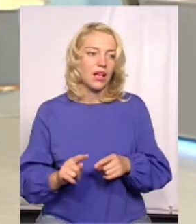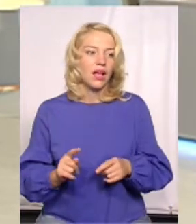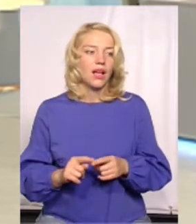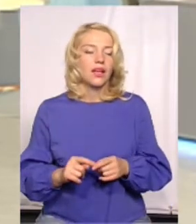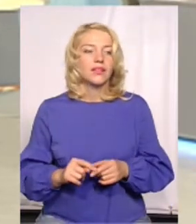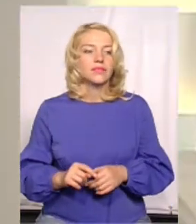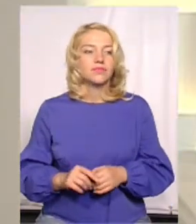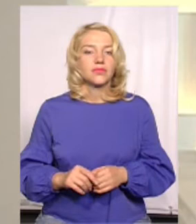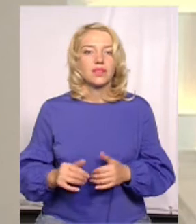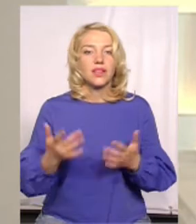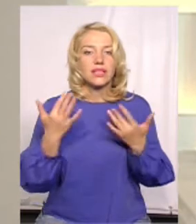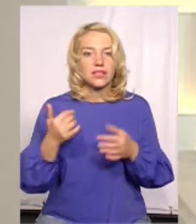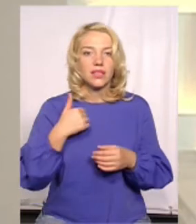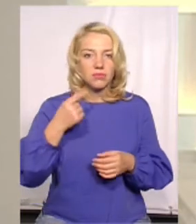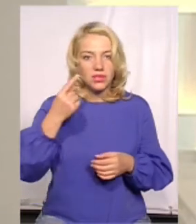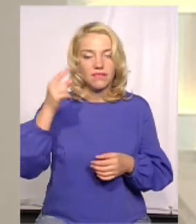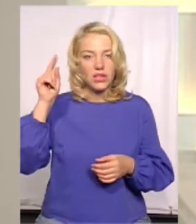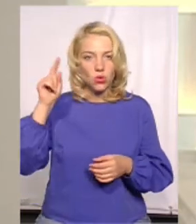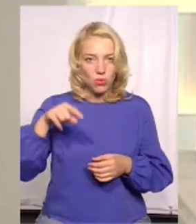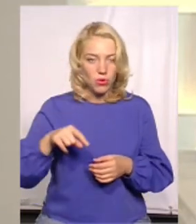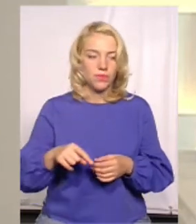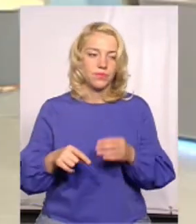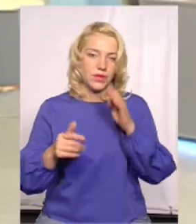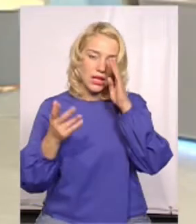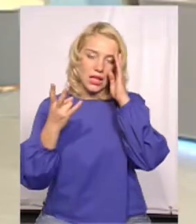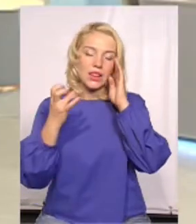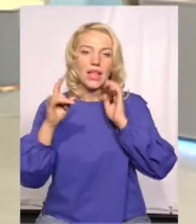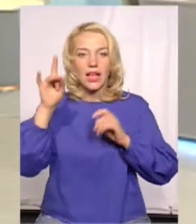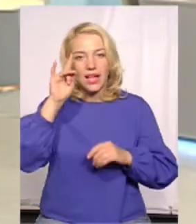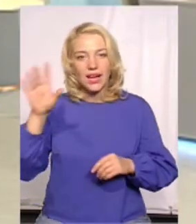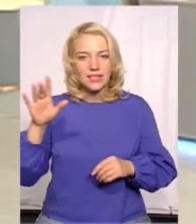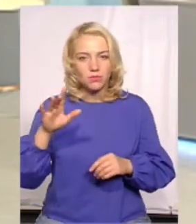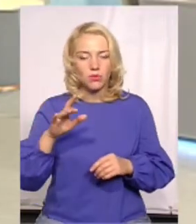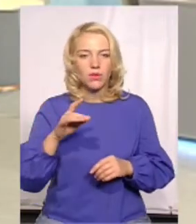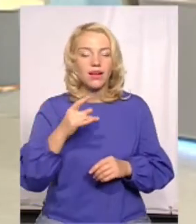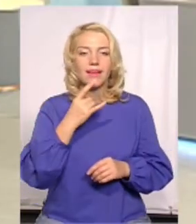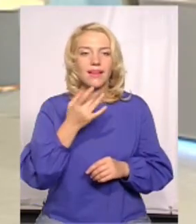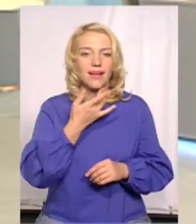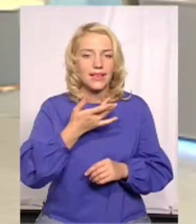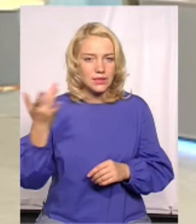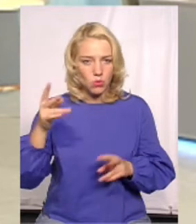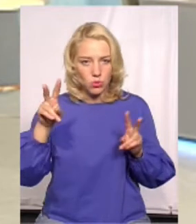А будуть? Взагалі, наскільки мені відомо, на Республіці, яка нещодавно завершилася,